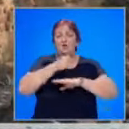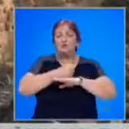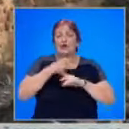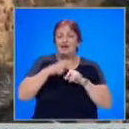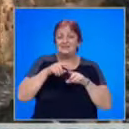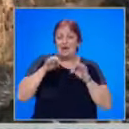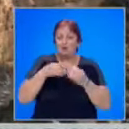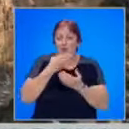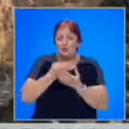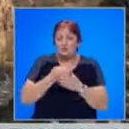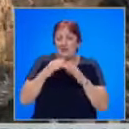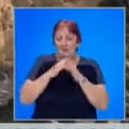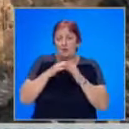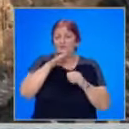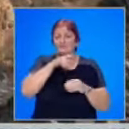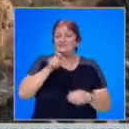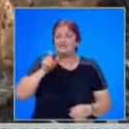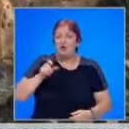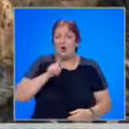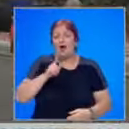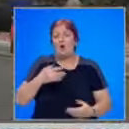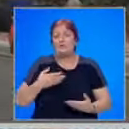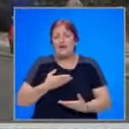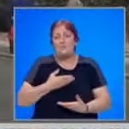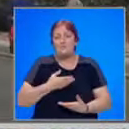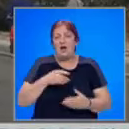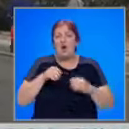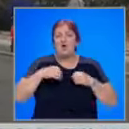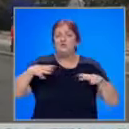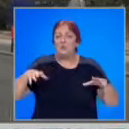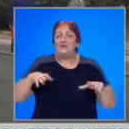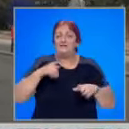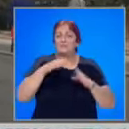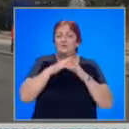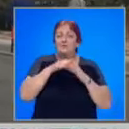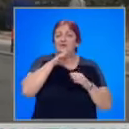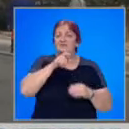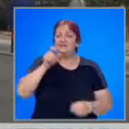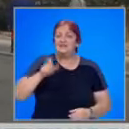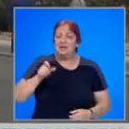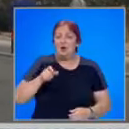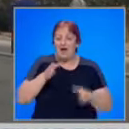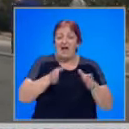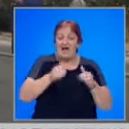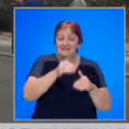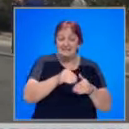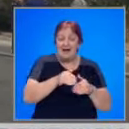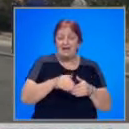Кисария е готова да предостави дума за възрастни хора при необходимост. Освободили сме в дума за възрастни хора стаи,